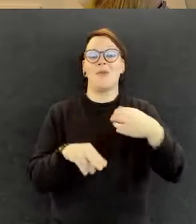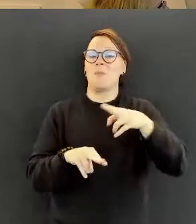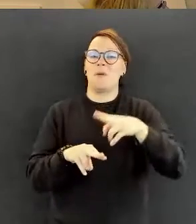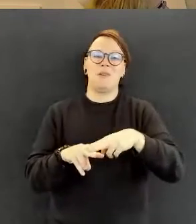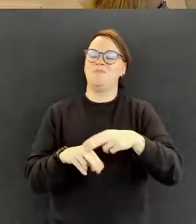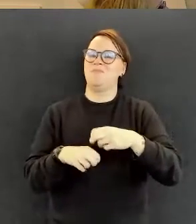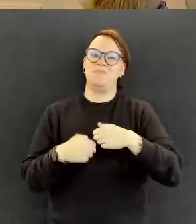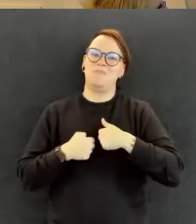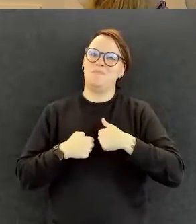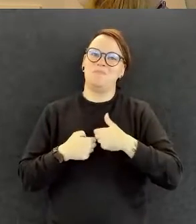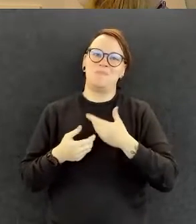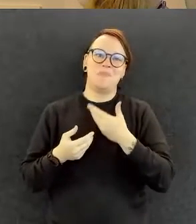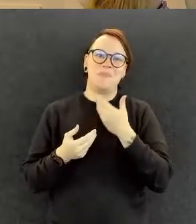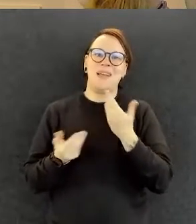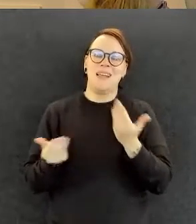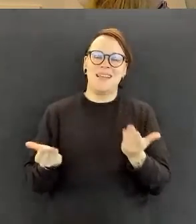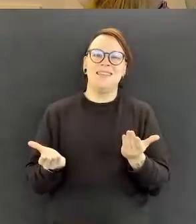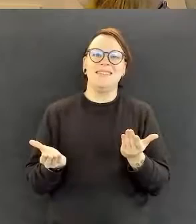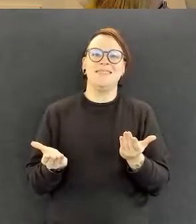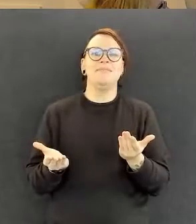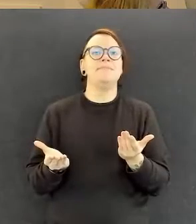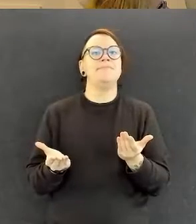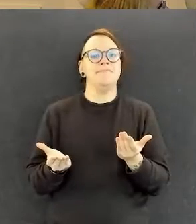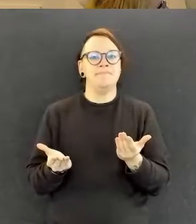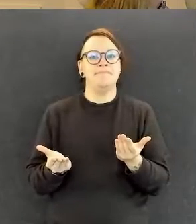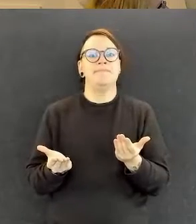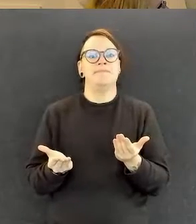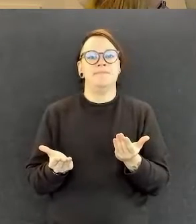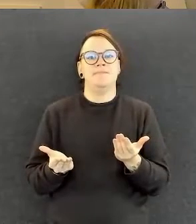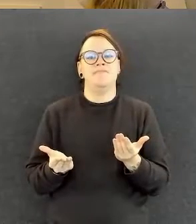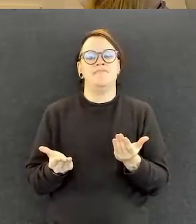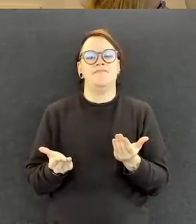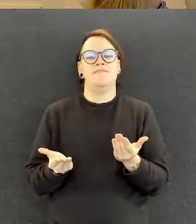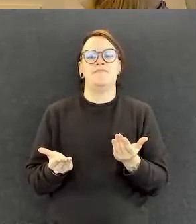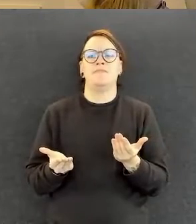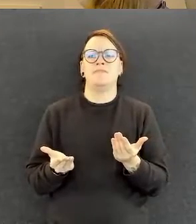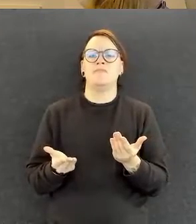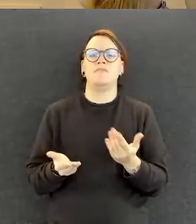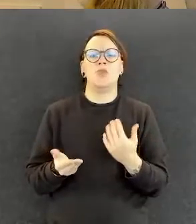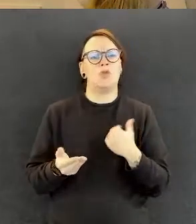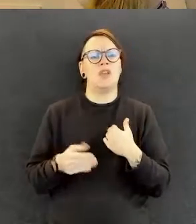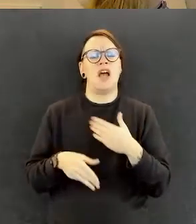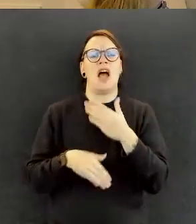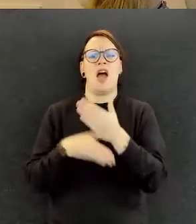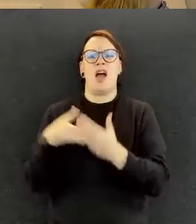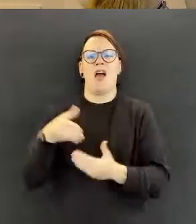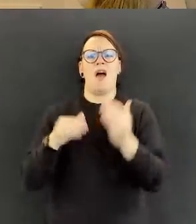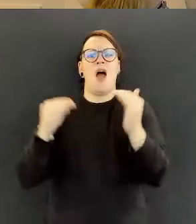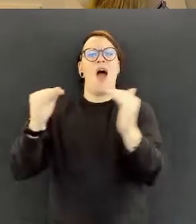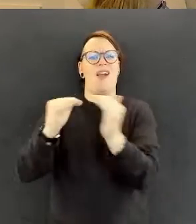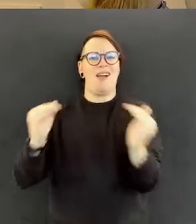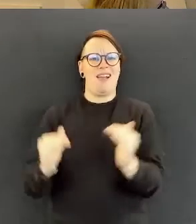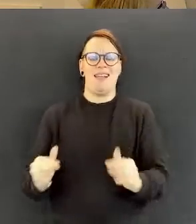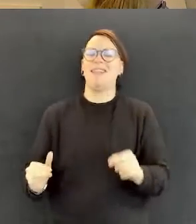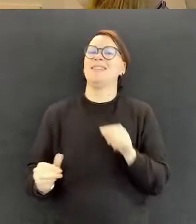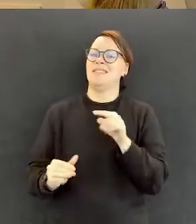avaudu kovin helposti. Niin mun mielestä siinä mennään ehkä siihen, että meillä on rakenteissa tämmöisiä